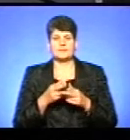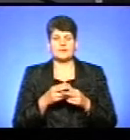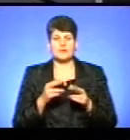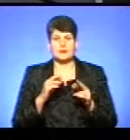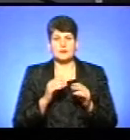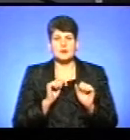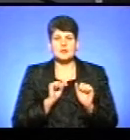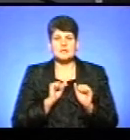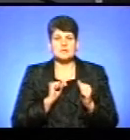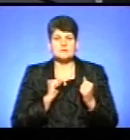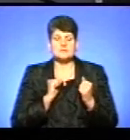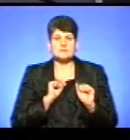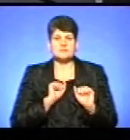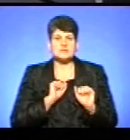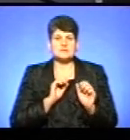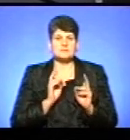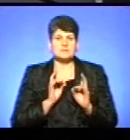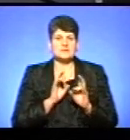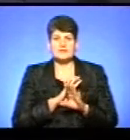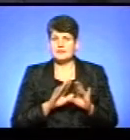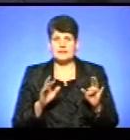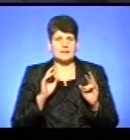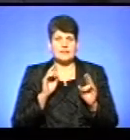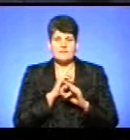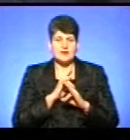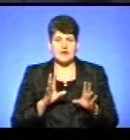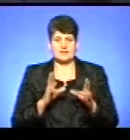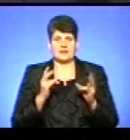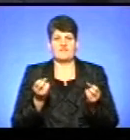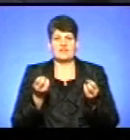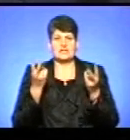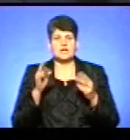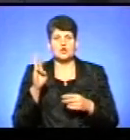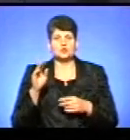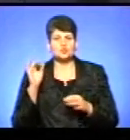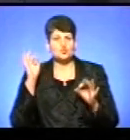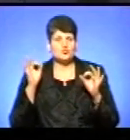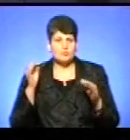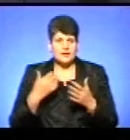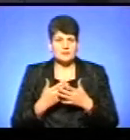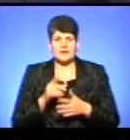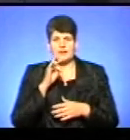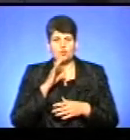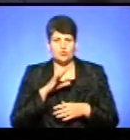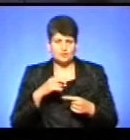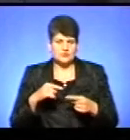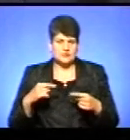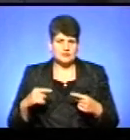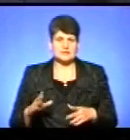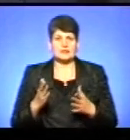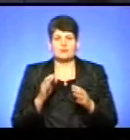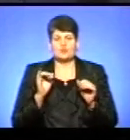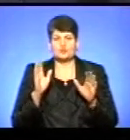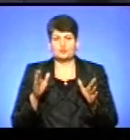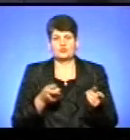оточувачого середовища. У всіх аспектах, не тільки викиди шуми, незручності інші, які можуть бути,